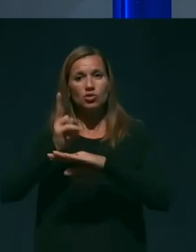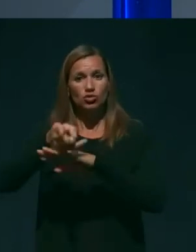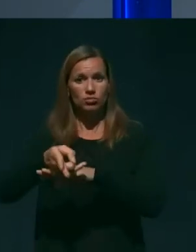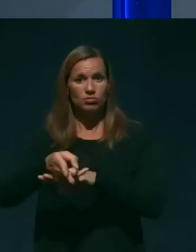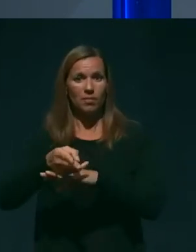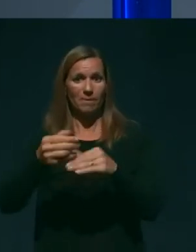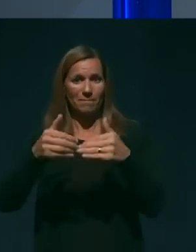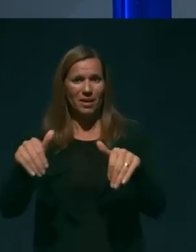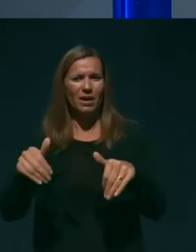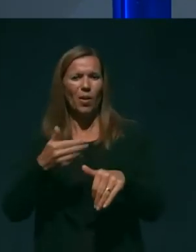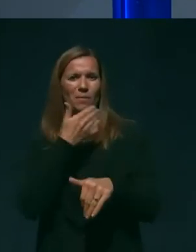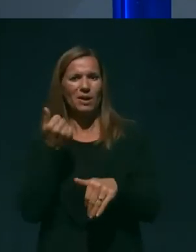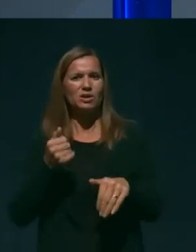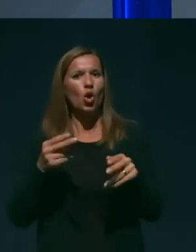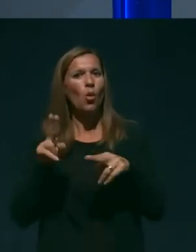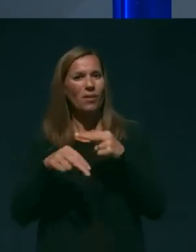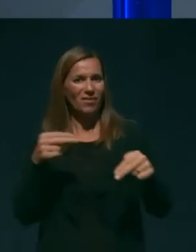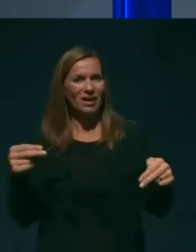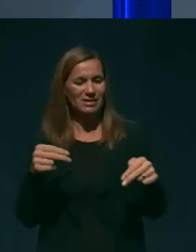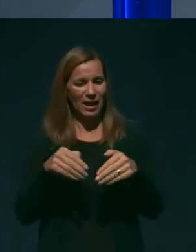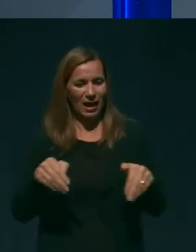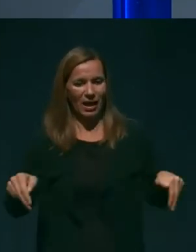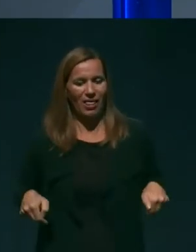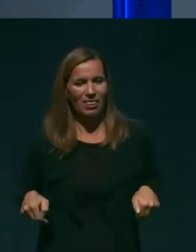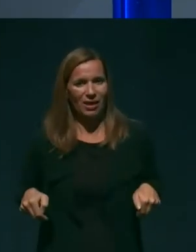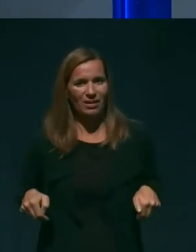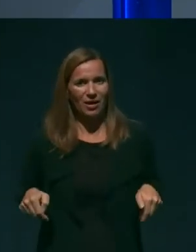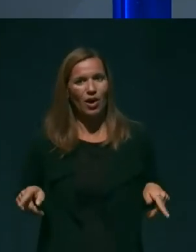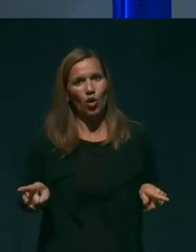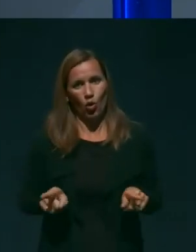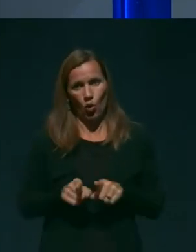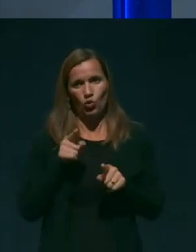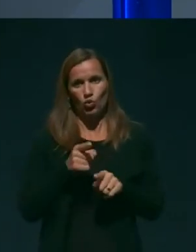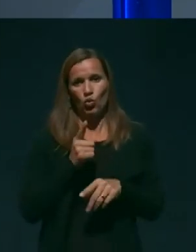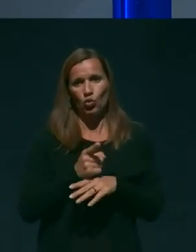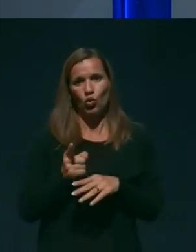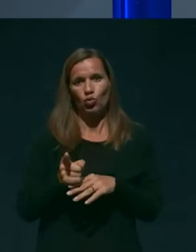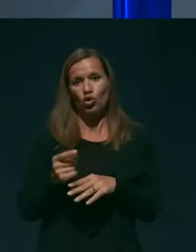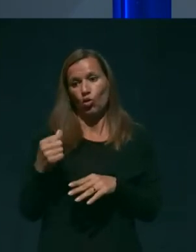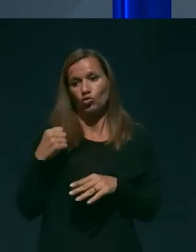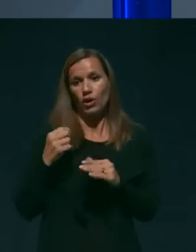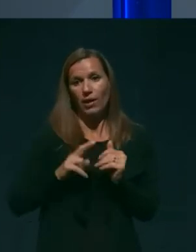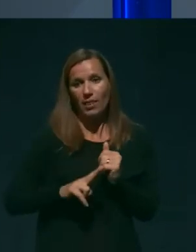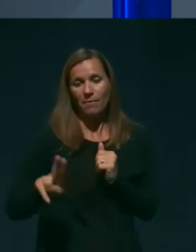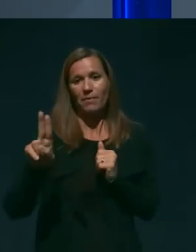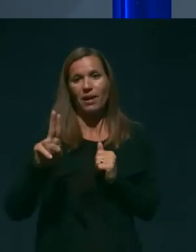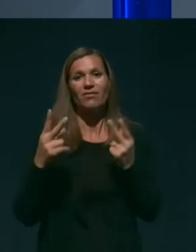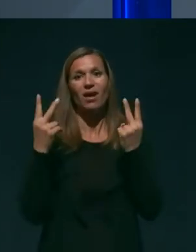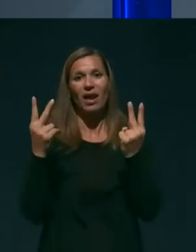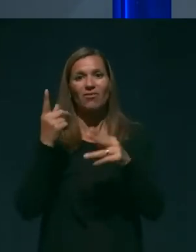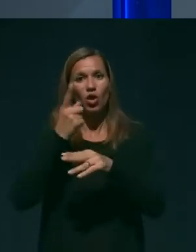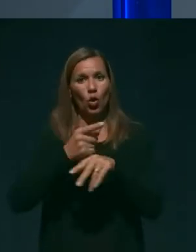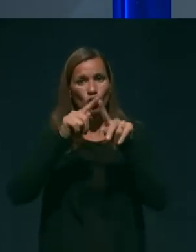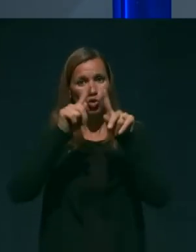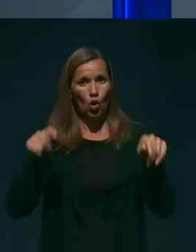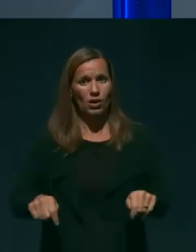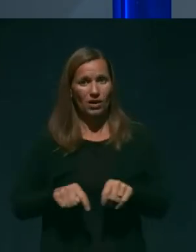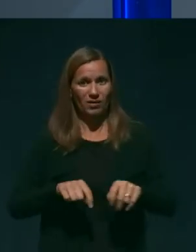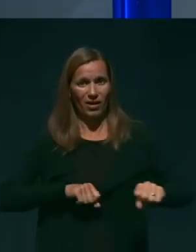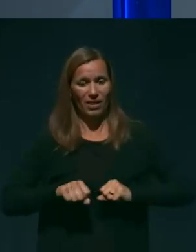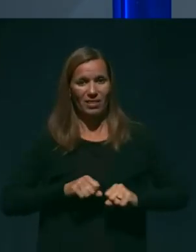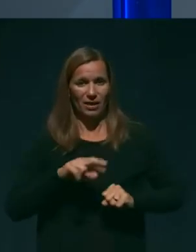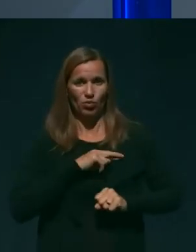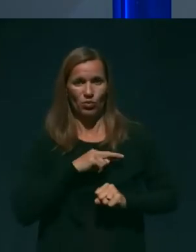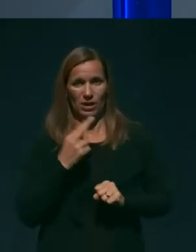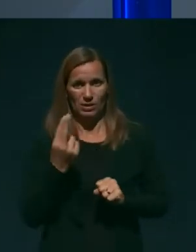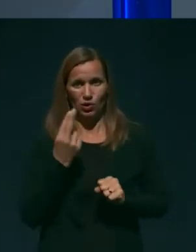kot jo določa od očeri naprej veljaven odlok vlade Republike Slovenije. Skratka,